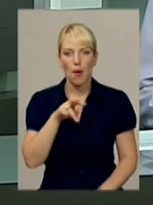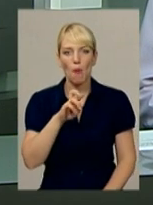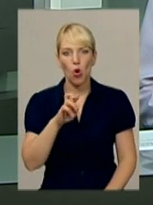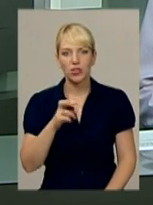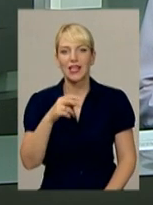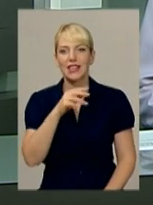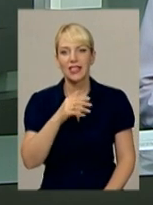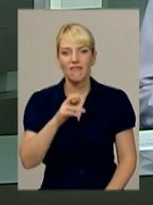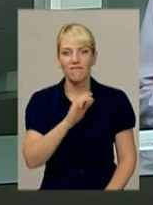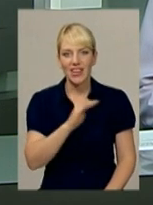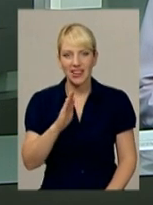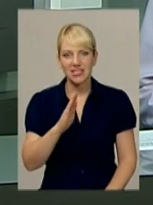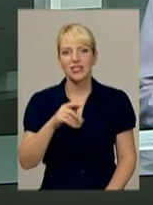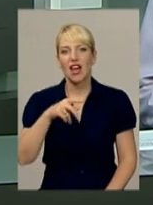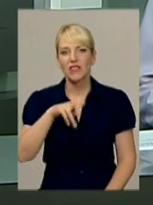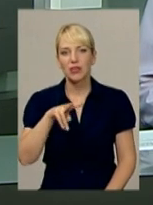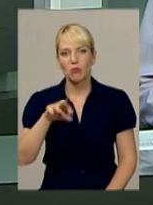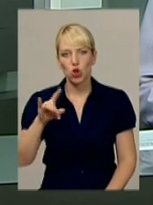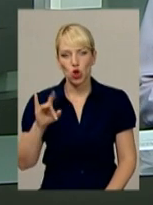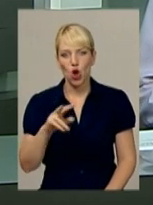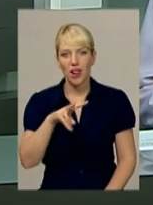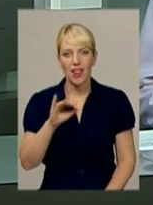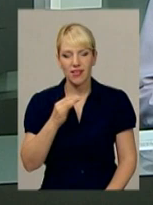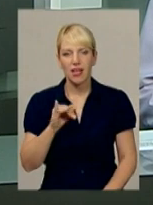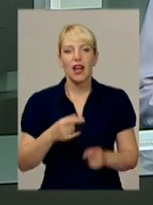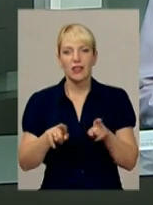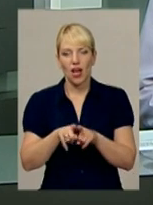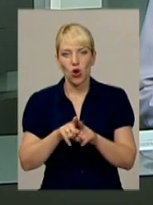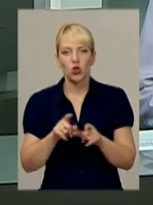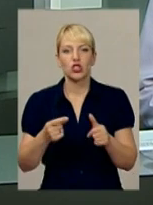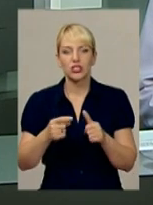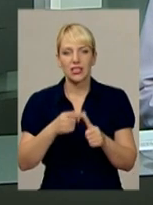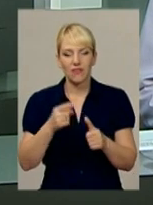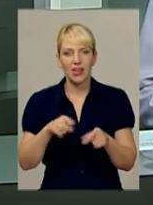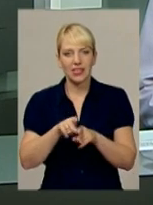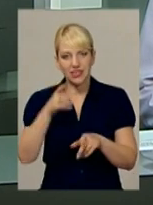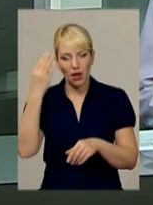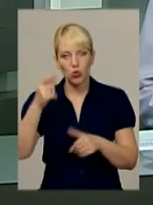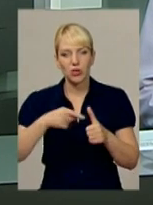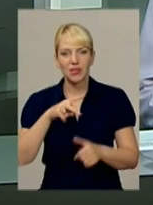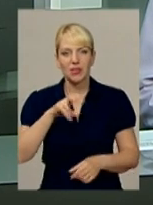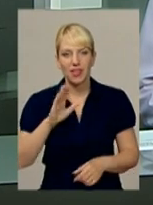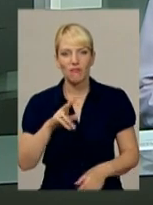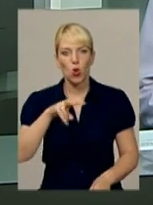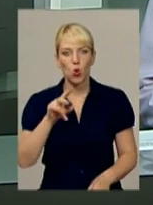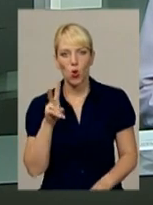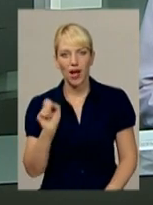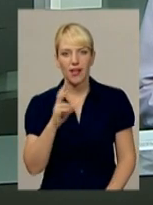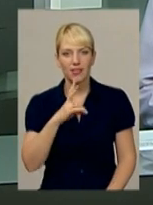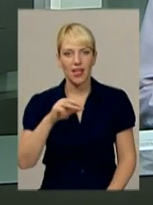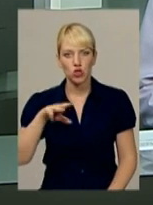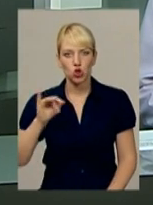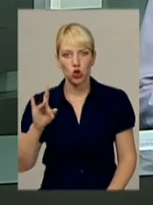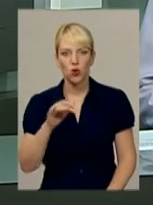Владиславом, Дмитром, Єгором і Лею. Проте не цураються батьки і таких призабутих імен, як Лев, Лука, Нестор, Радіон